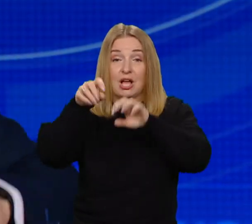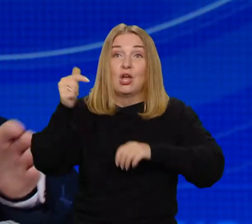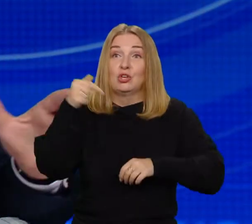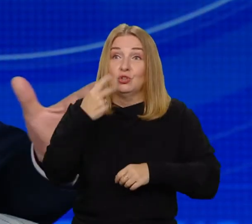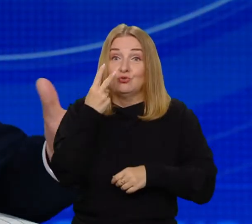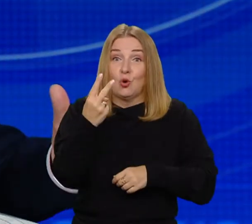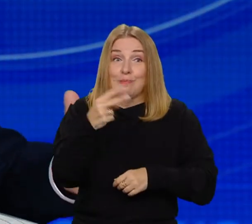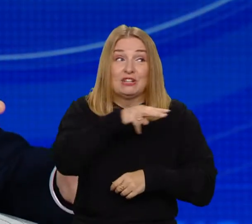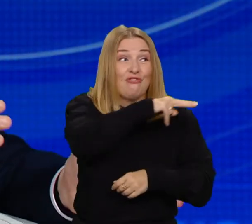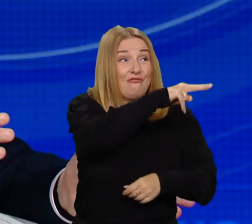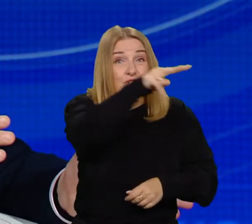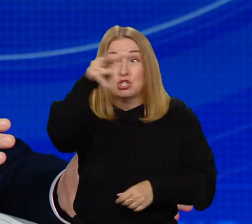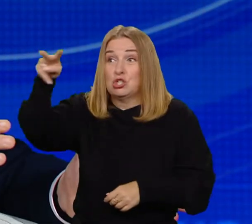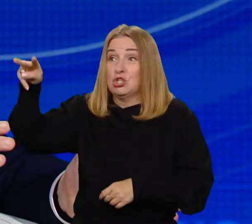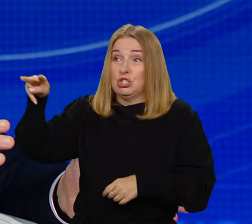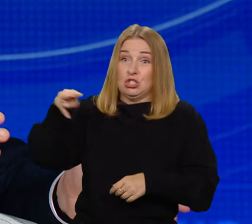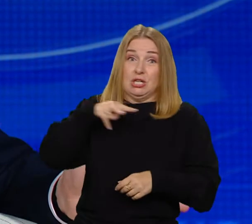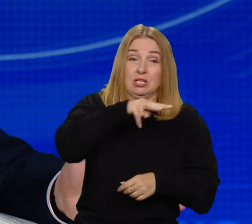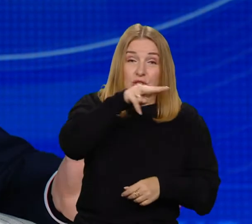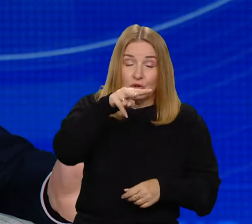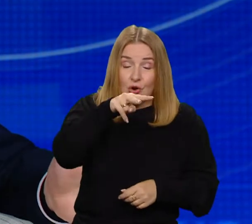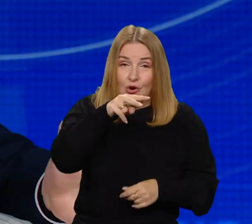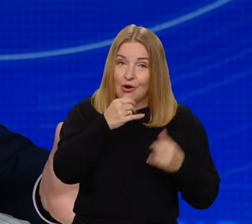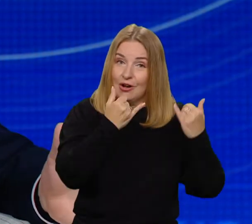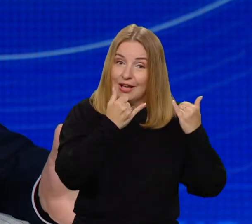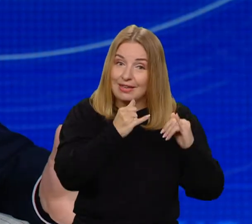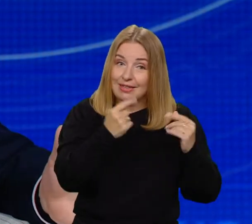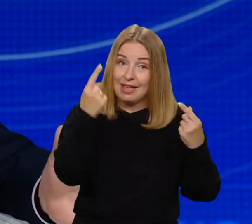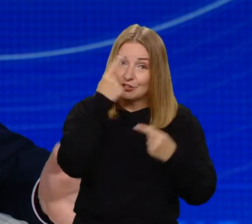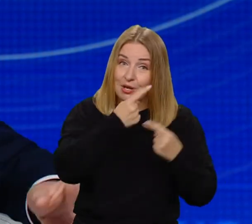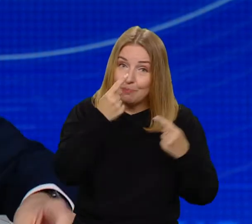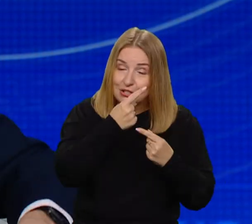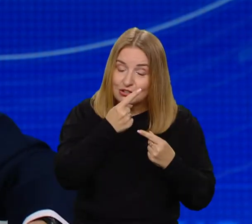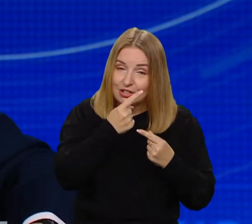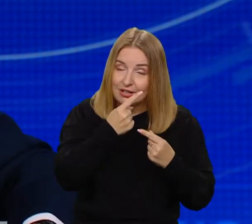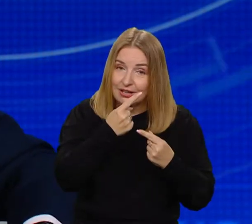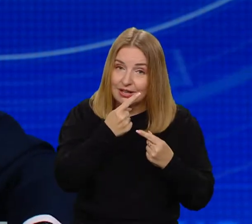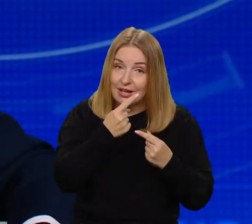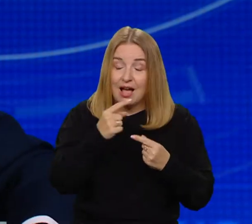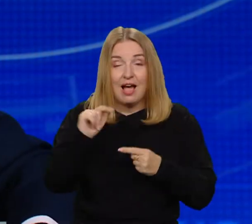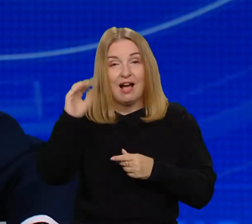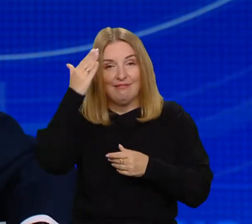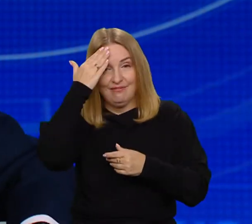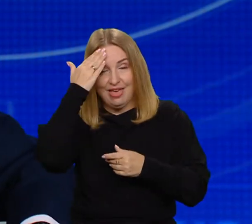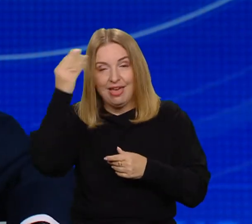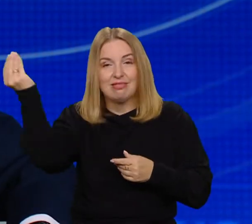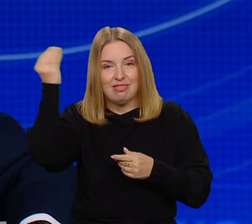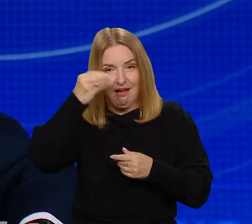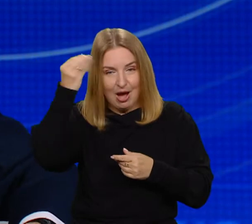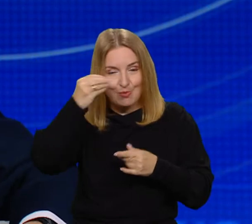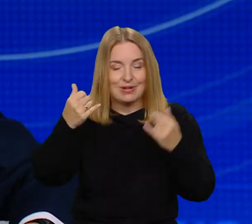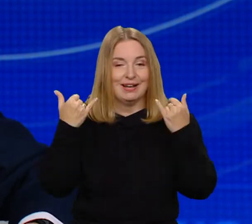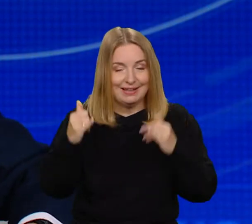Bardzo ciekawe zestawienie myślenia i nauki. Zwracam się teraz do Pana Profesora